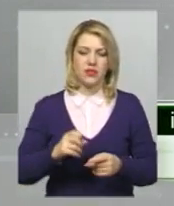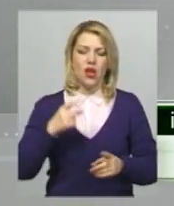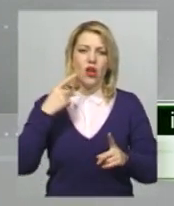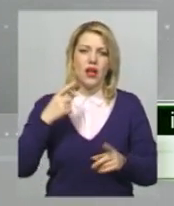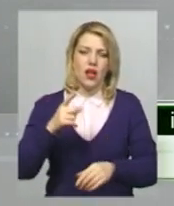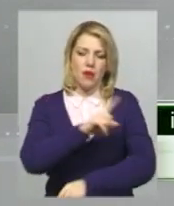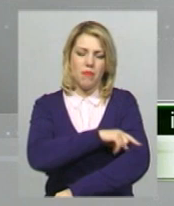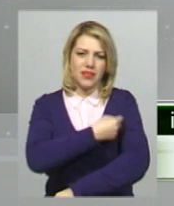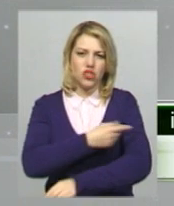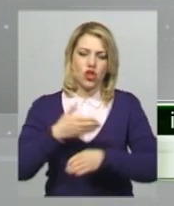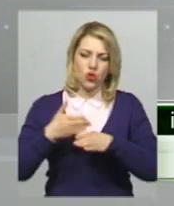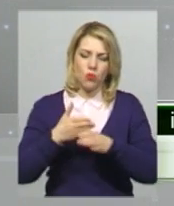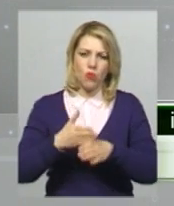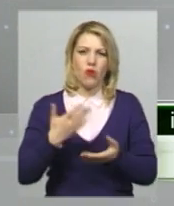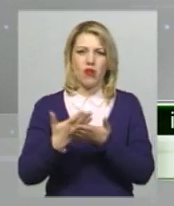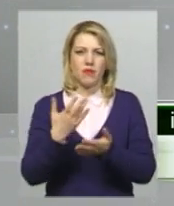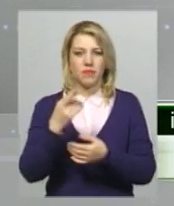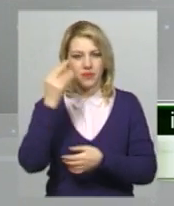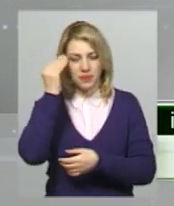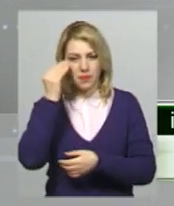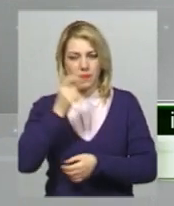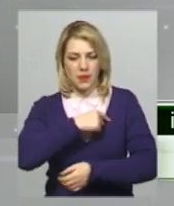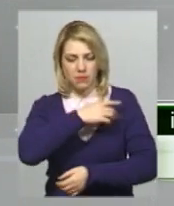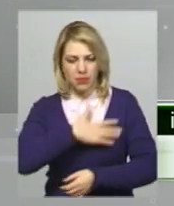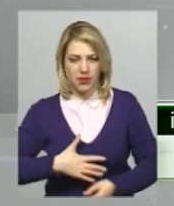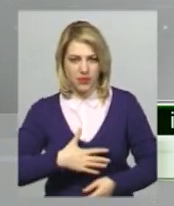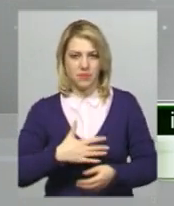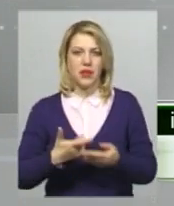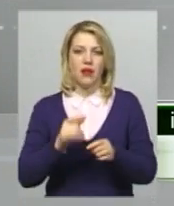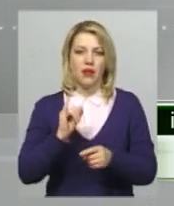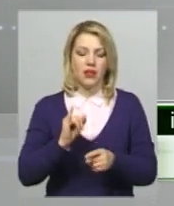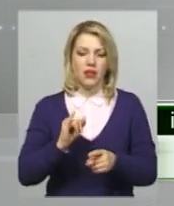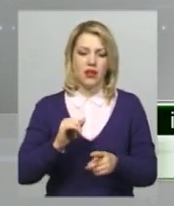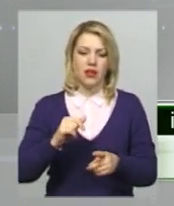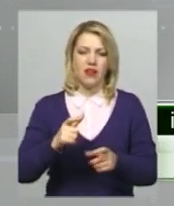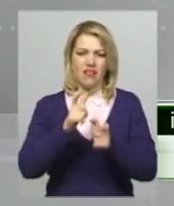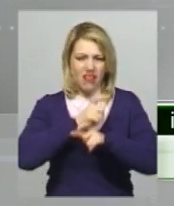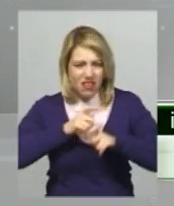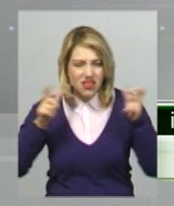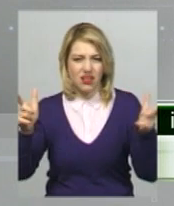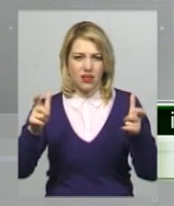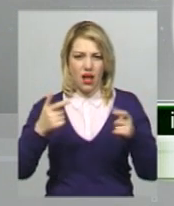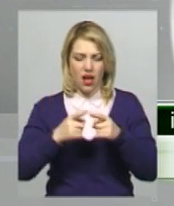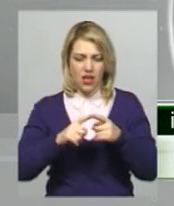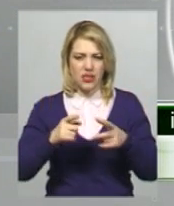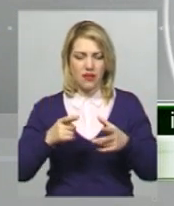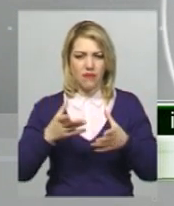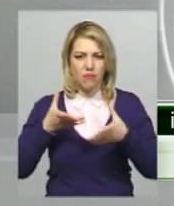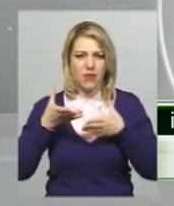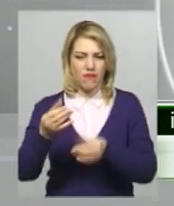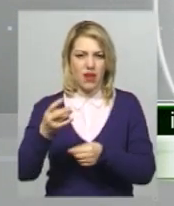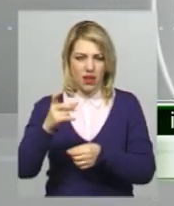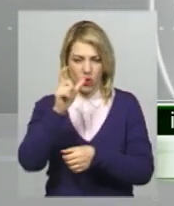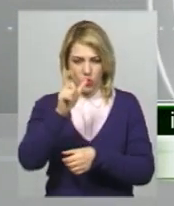потерпілому, який є пораненим, він імітує поранення. Разом з цим крики, що впливають на психіку